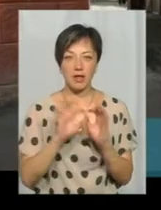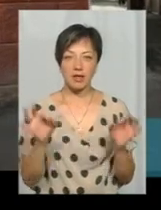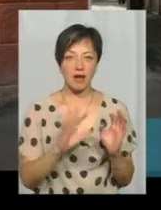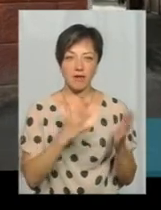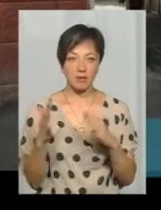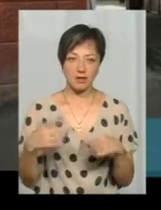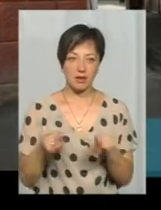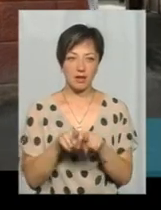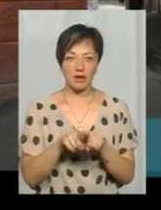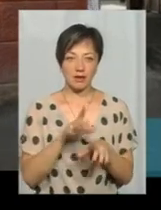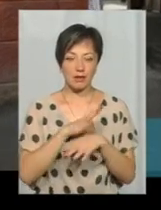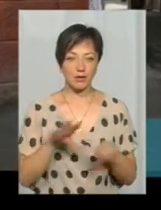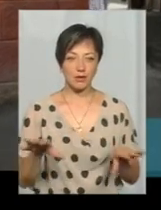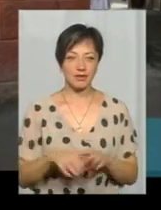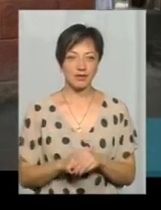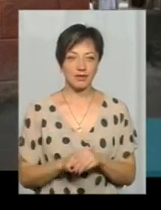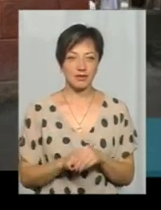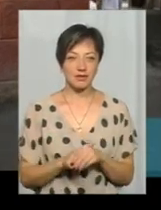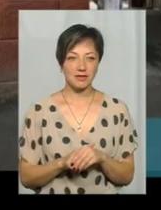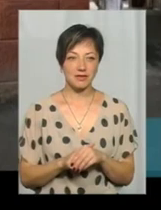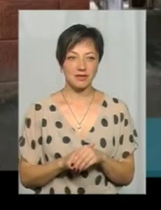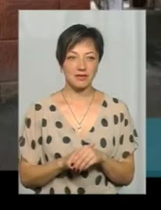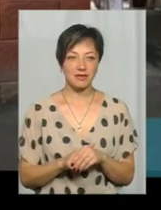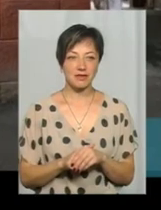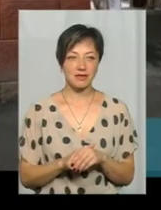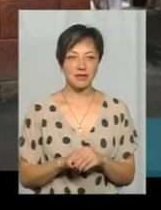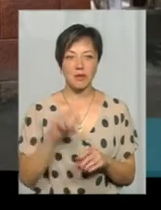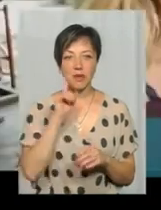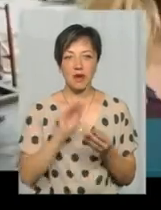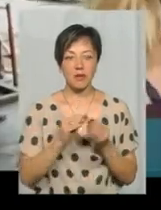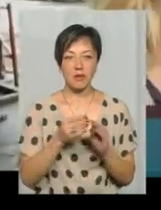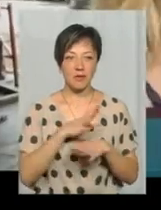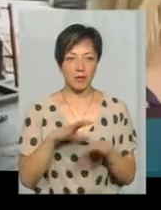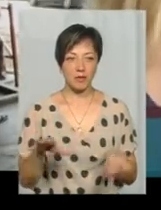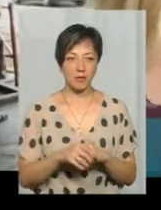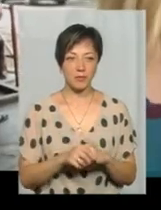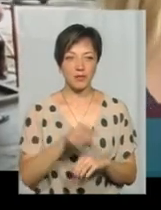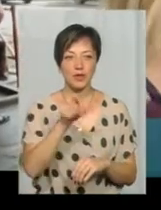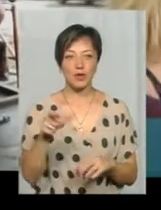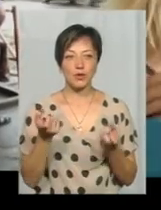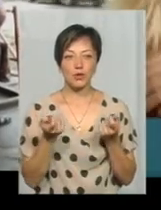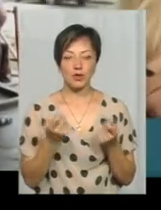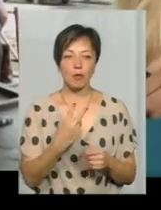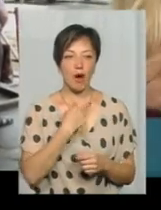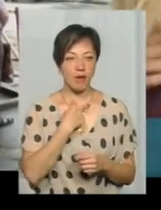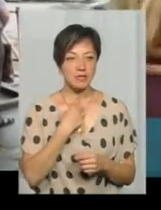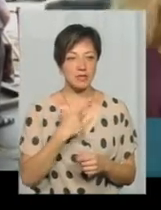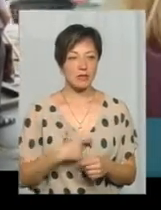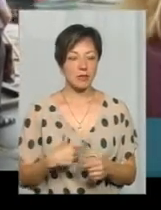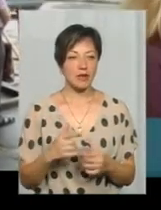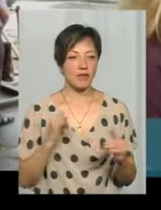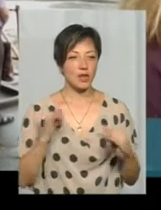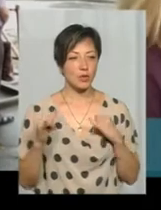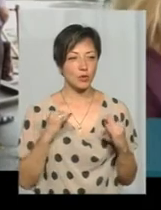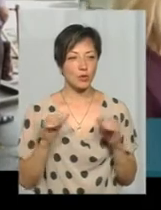випадків таких курйозних, тому поки проблем не було. Люди трохи такі похамські себе ведуть, ну